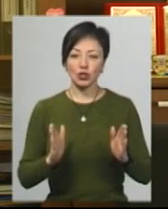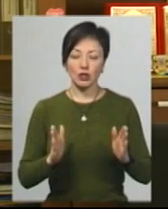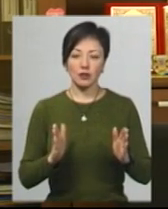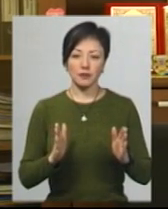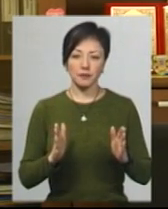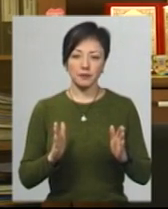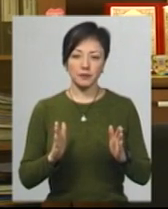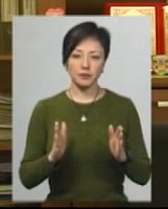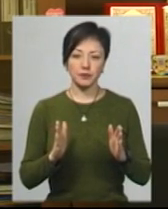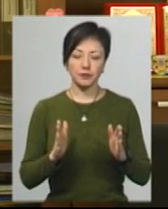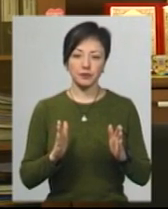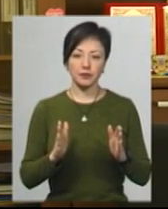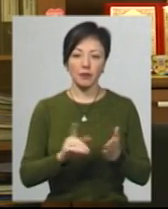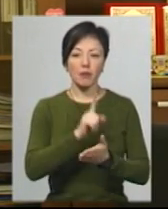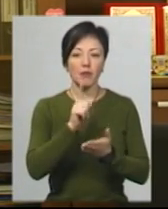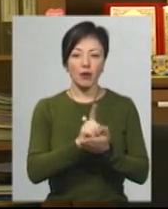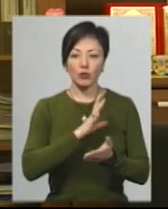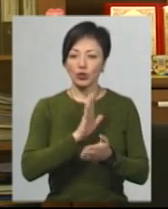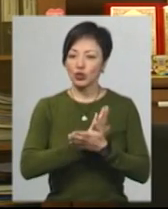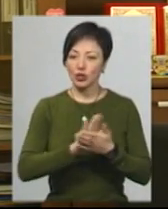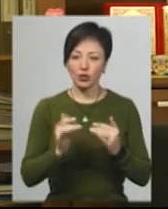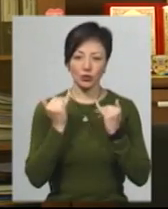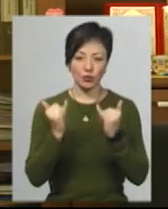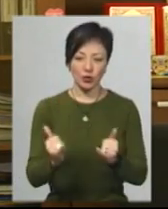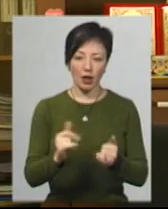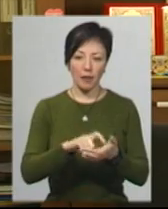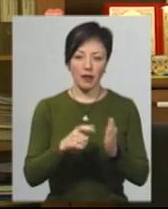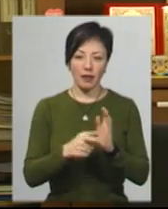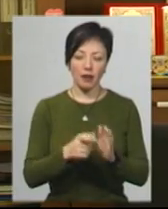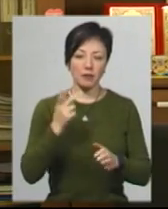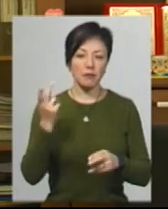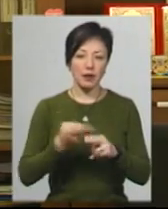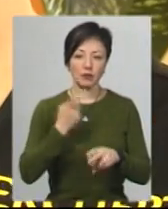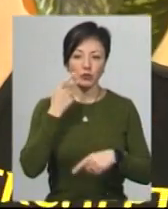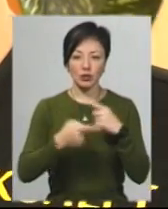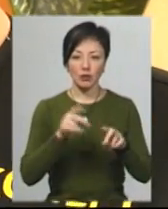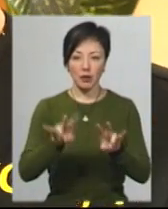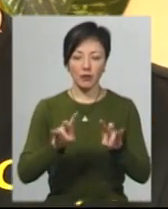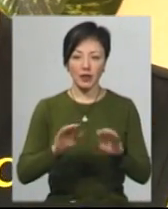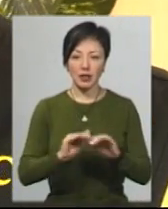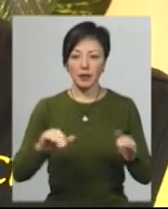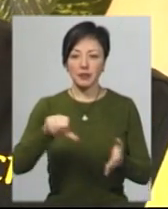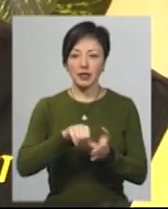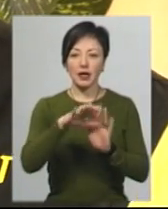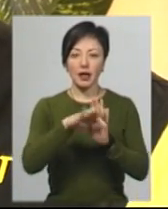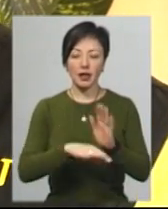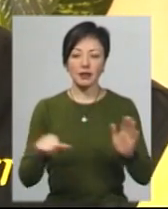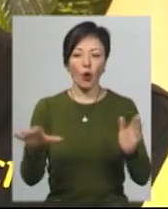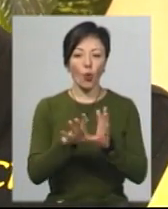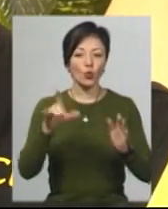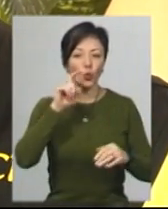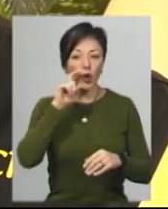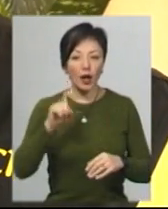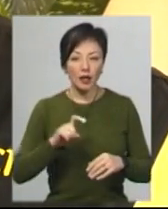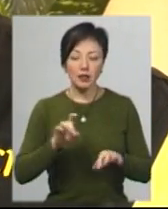мав би бути чисто кабінет без постійного перебування дітей. Представник реєстру рекордів України